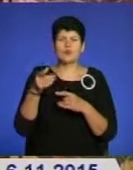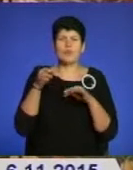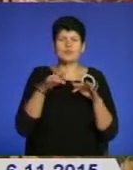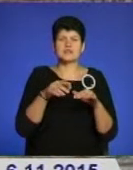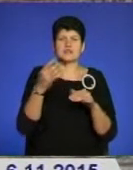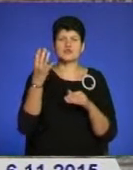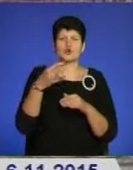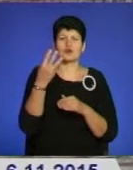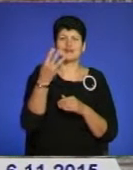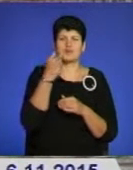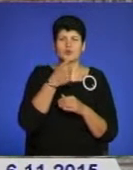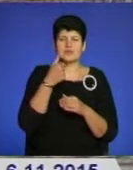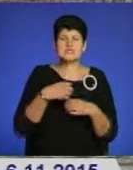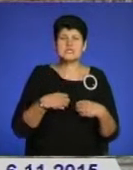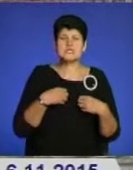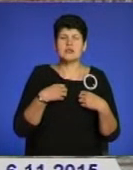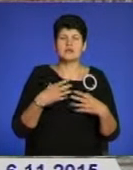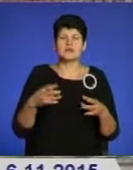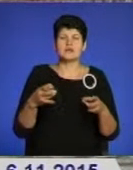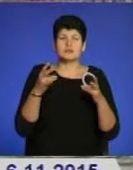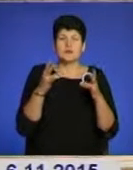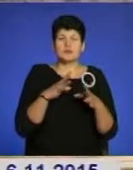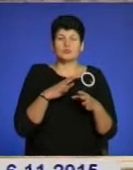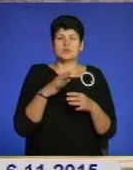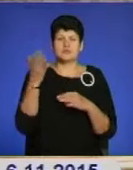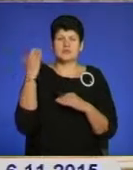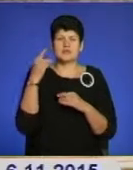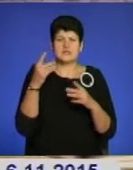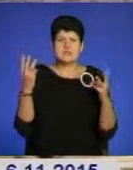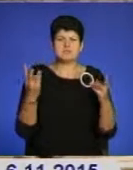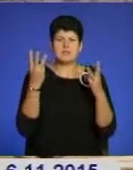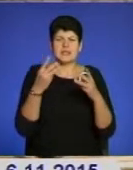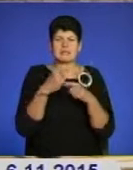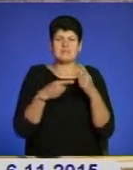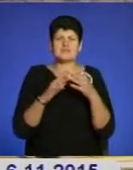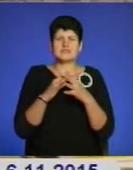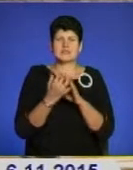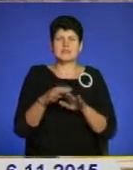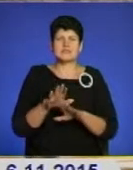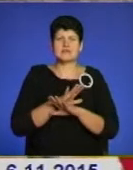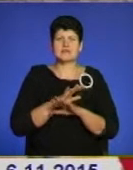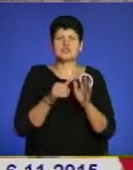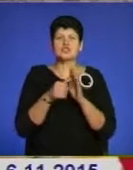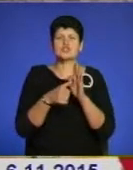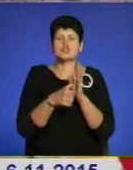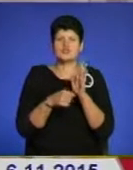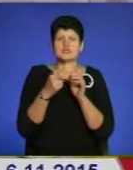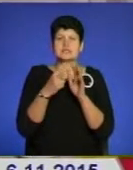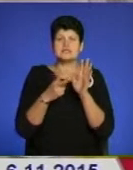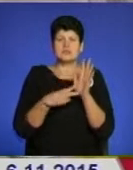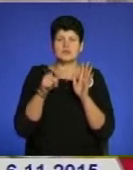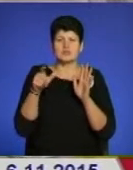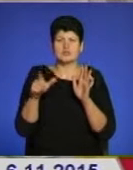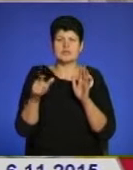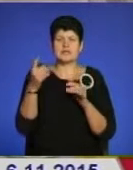43-го. Страшна трагедія сколихнула тоді цей край. Фашисти спалили пів села, загинуло 617 жителів, з